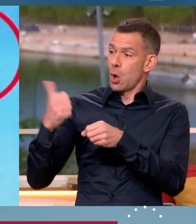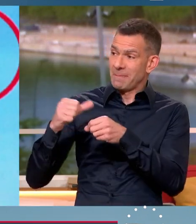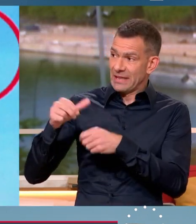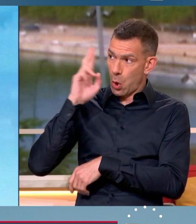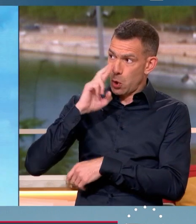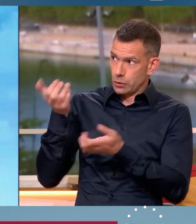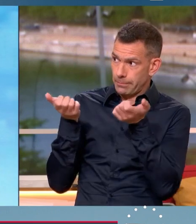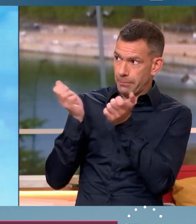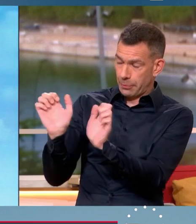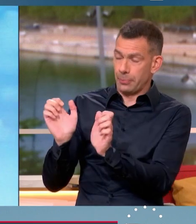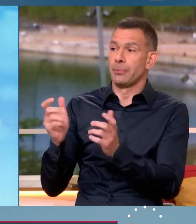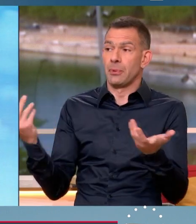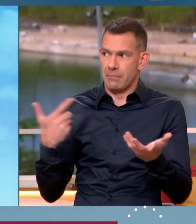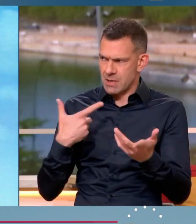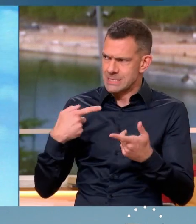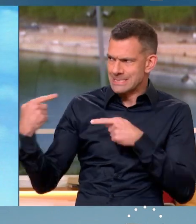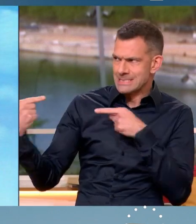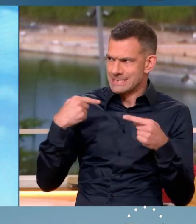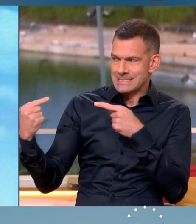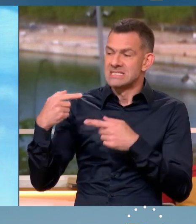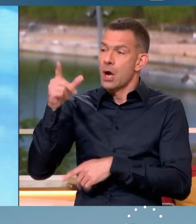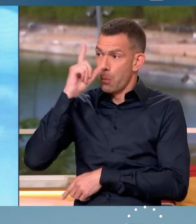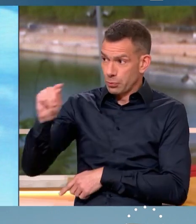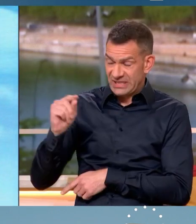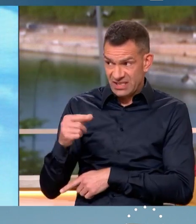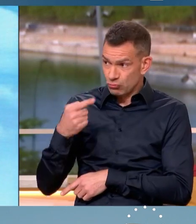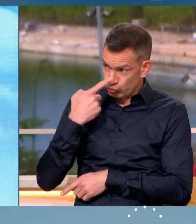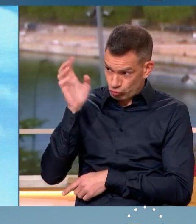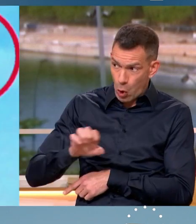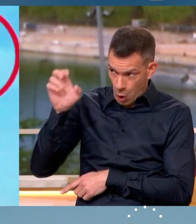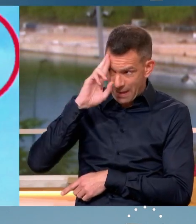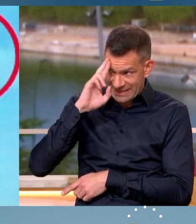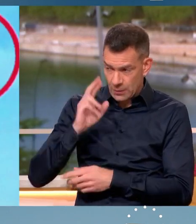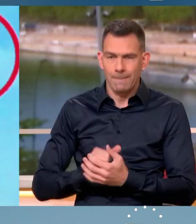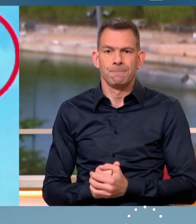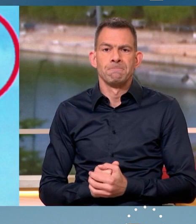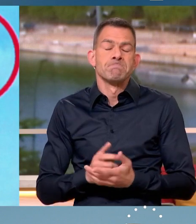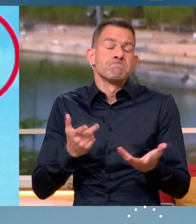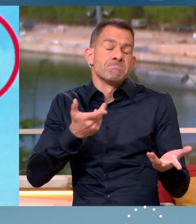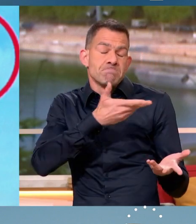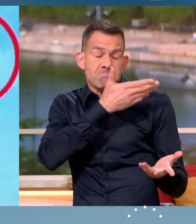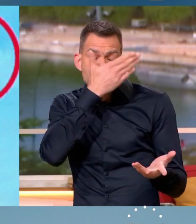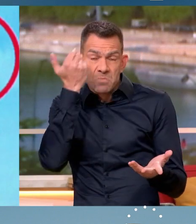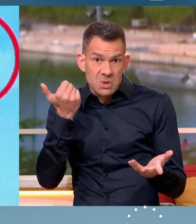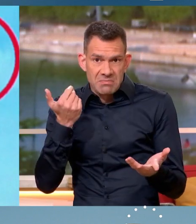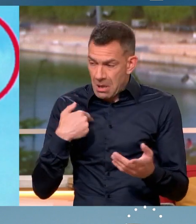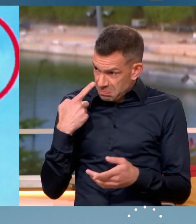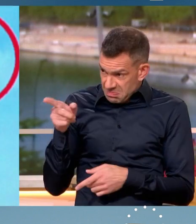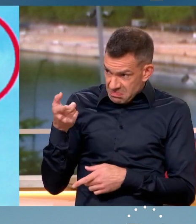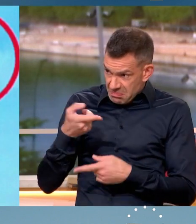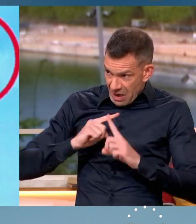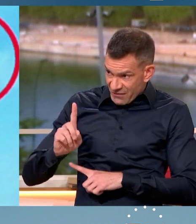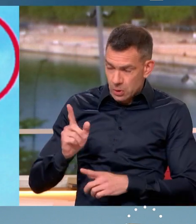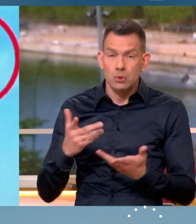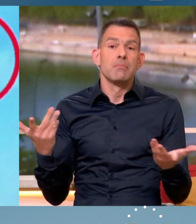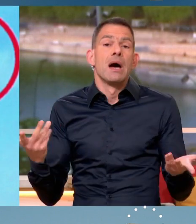'Europe joue le rapport de force avec Poutine sur cette partie des hydrocarbures. L'Europe a raison. Je ne sais pas. Vous avez un doute ? Est-ce que